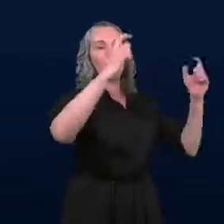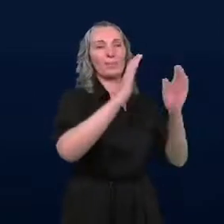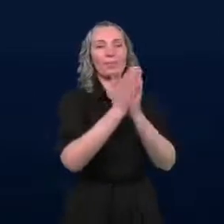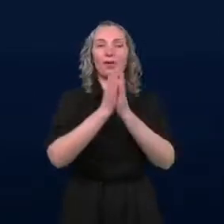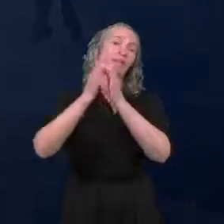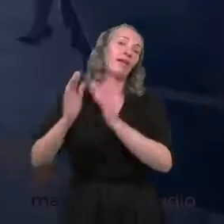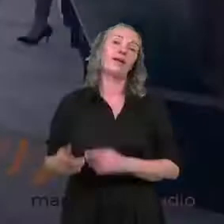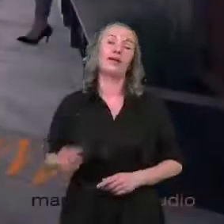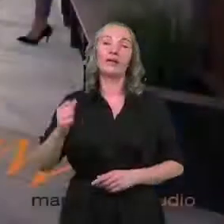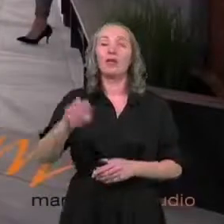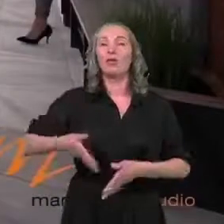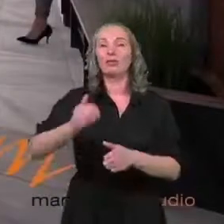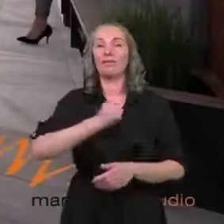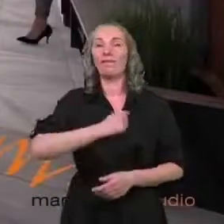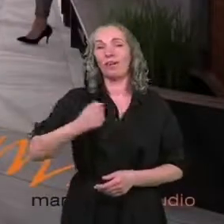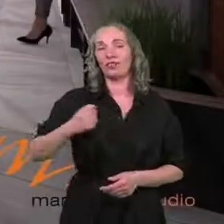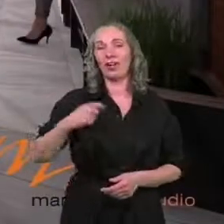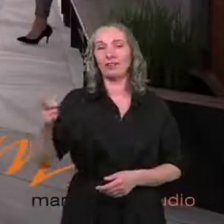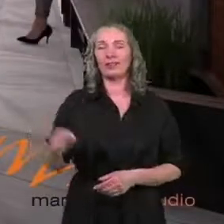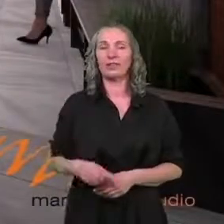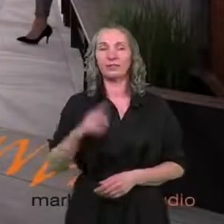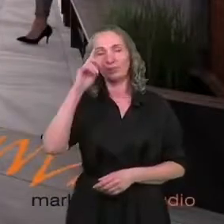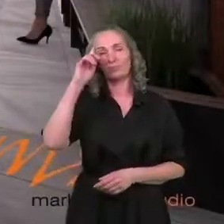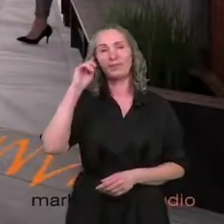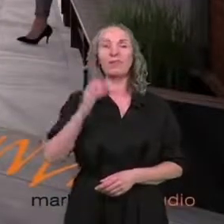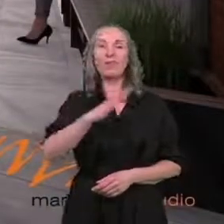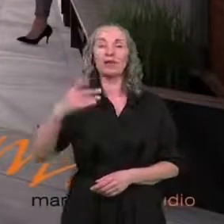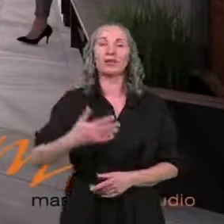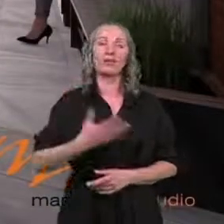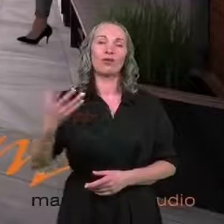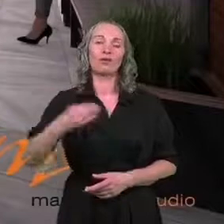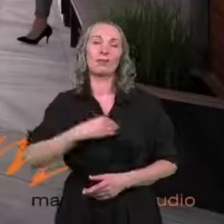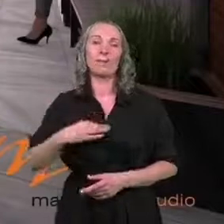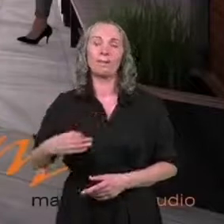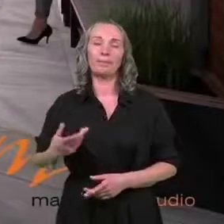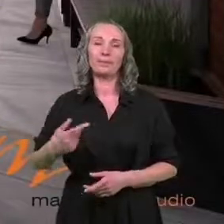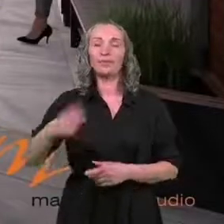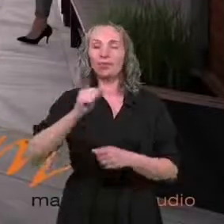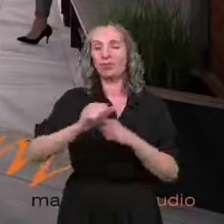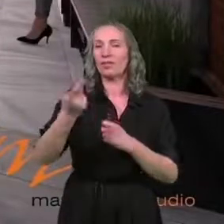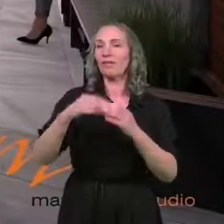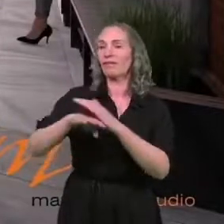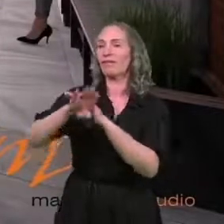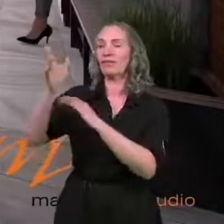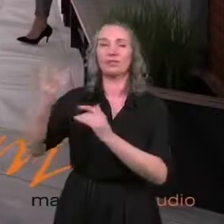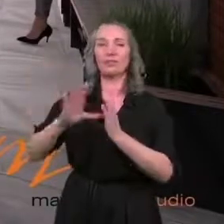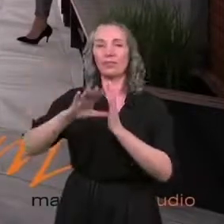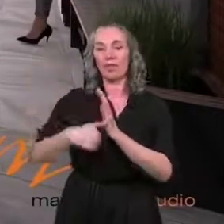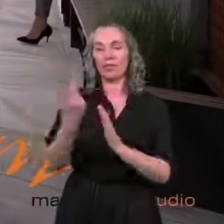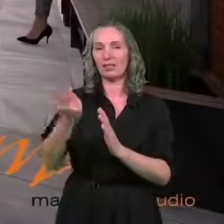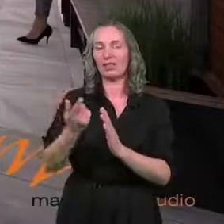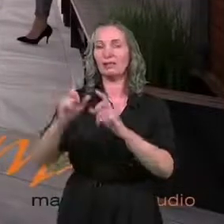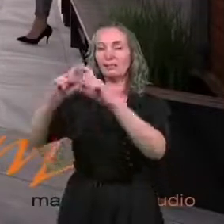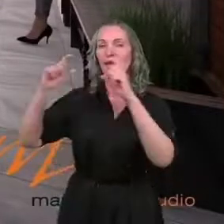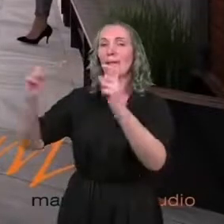ulicy Warszawskiej. Drodzy Państwo, to ma być rzeczywiście kolejna wizytówka naszego miasta. Przede wszystkim